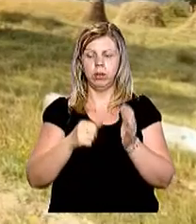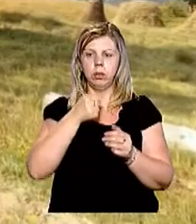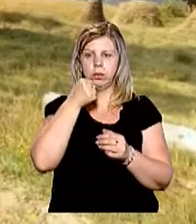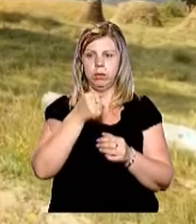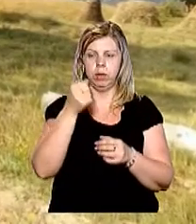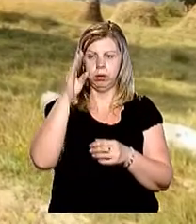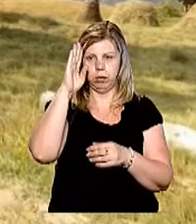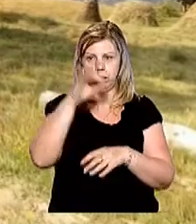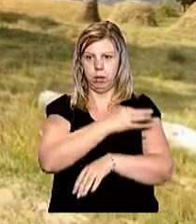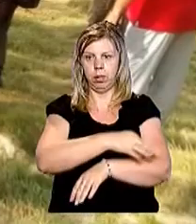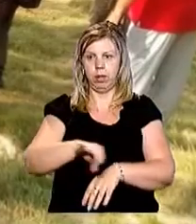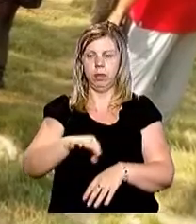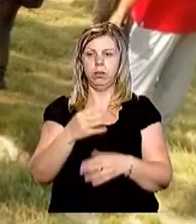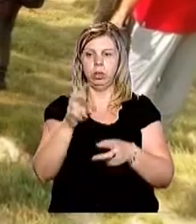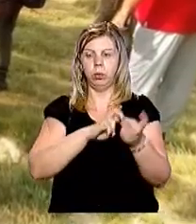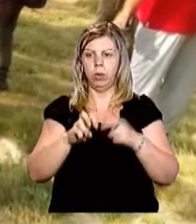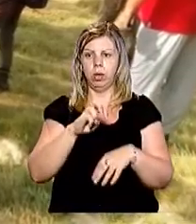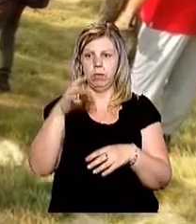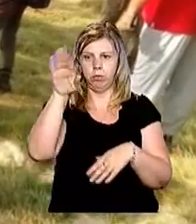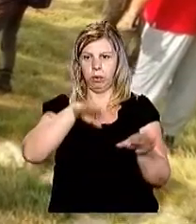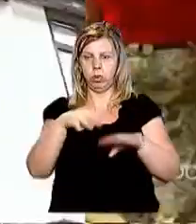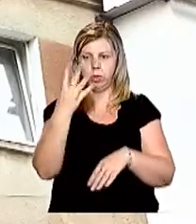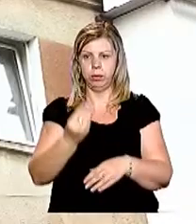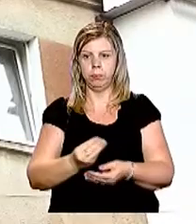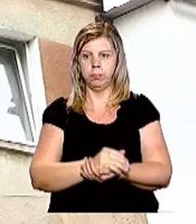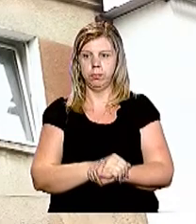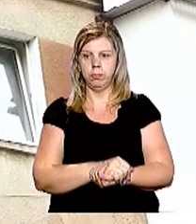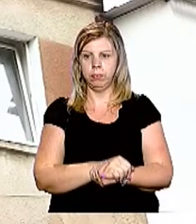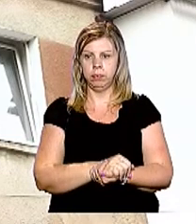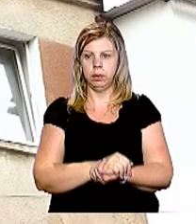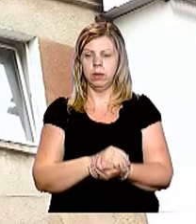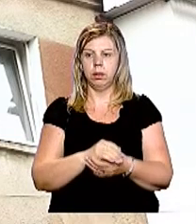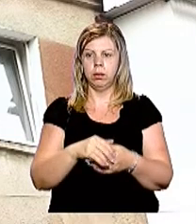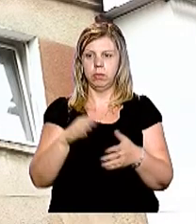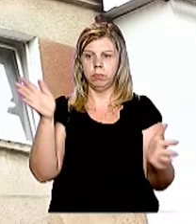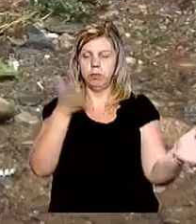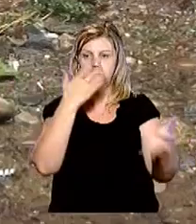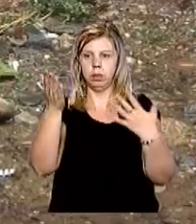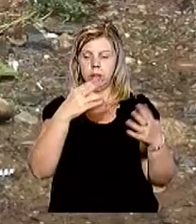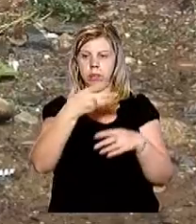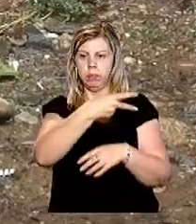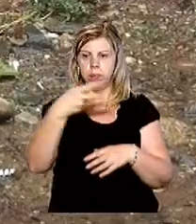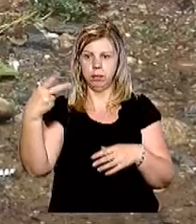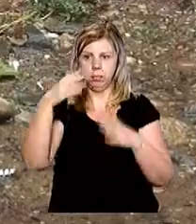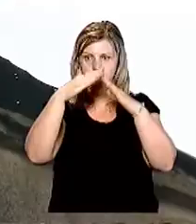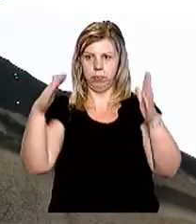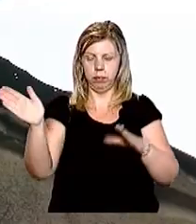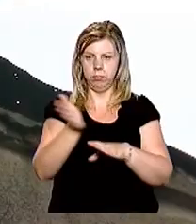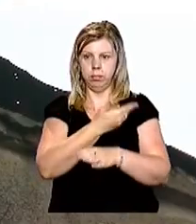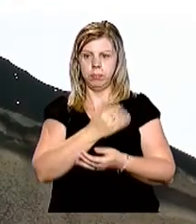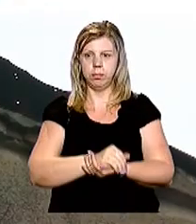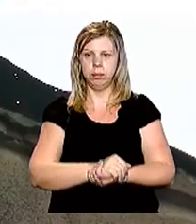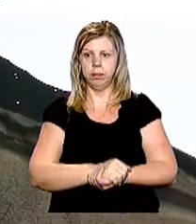мешканця Рахівщини, котрого шукали в горах чотири доби. Вітер зміст дах з двоповерхового будинку в Ужгороді.